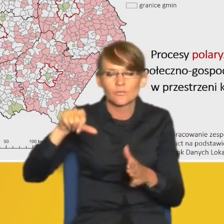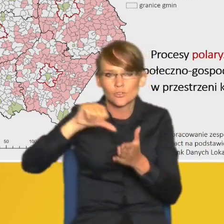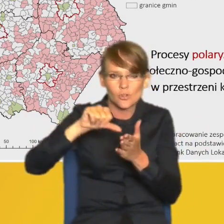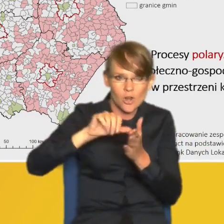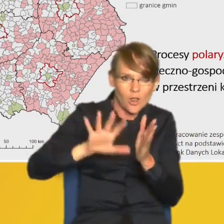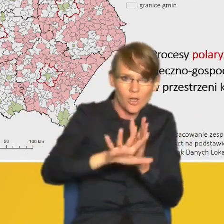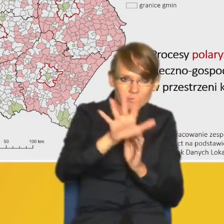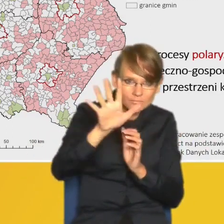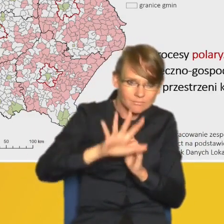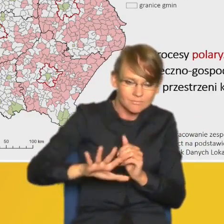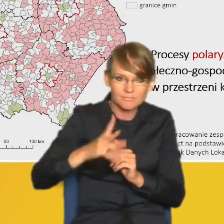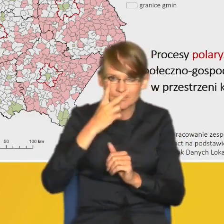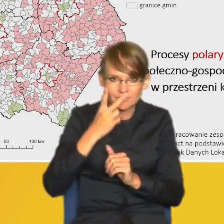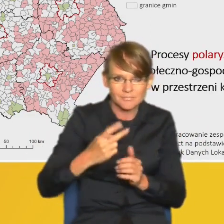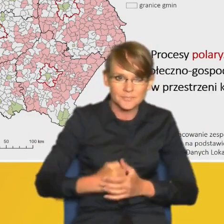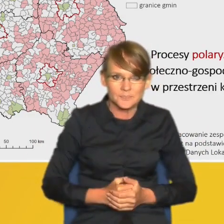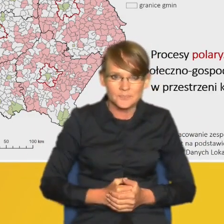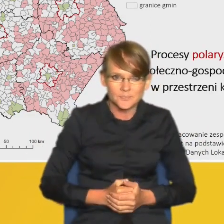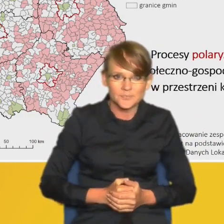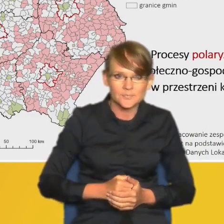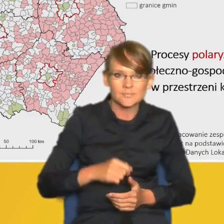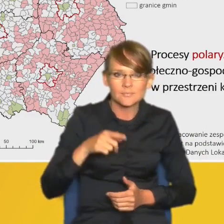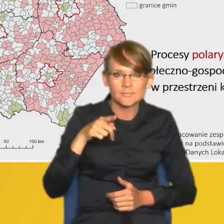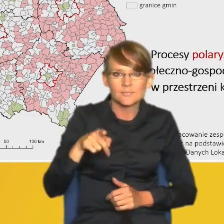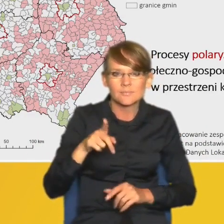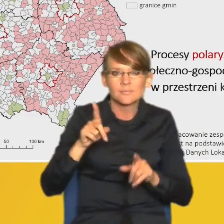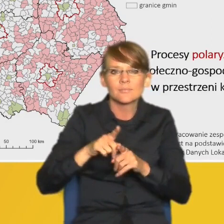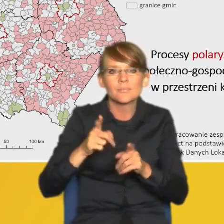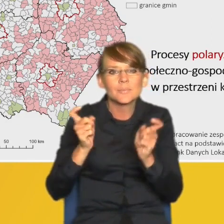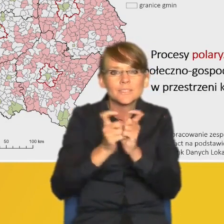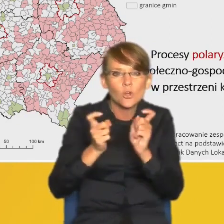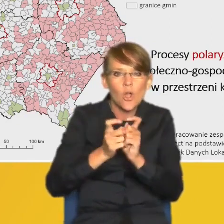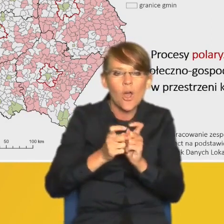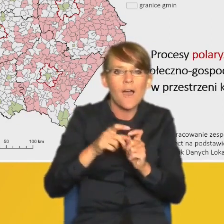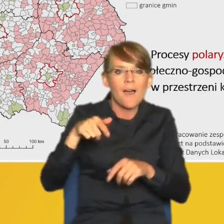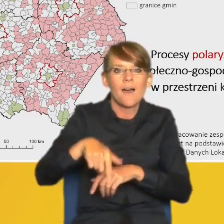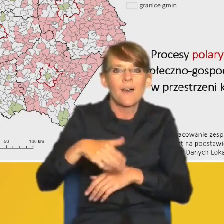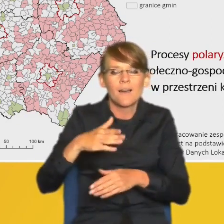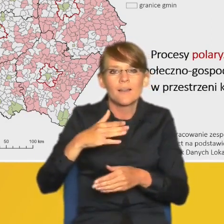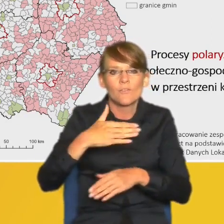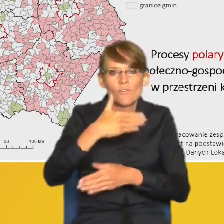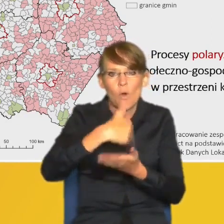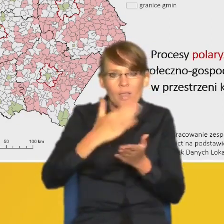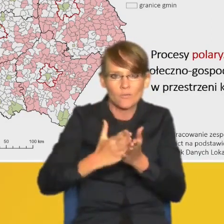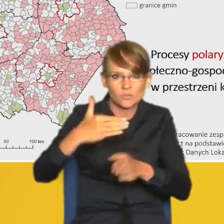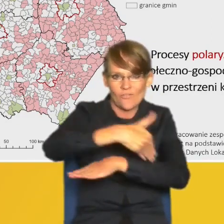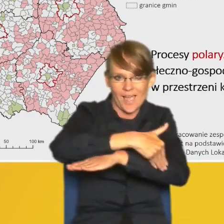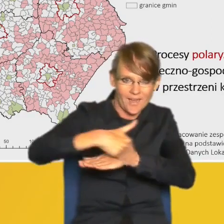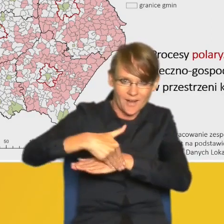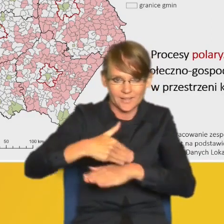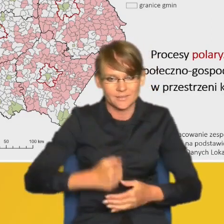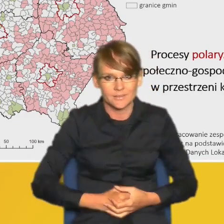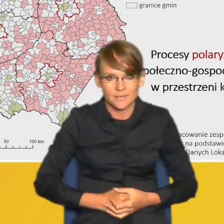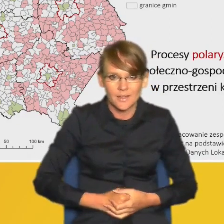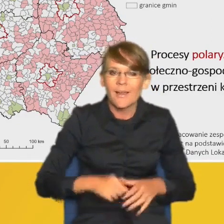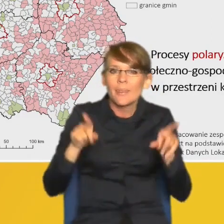rysują, czyli wzdłuż granic wewnętrznych województw. Warto również